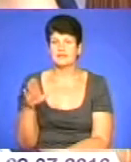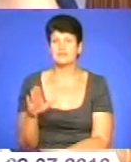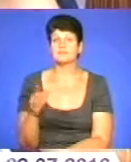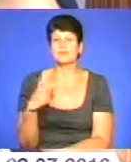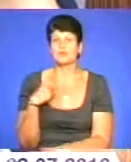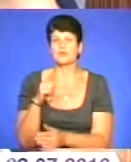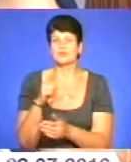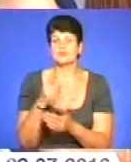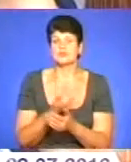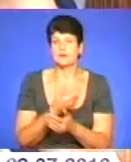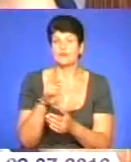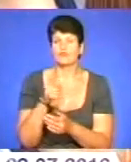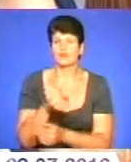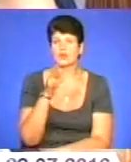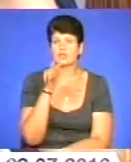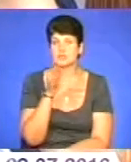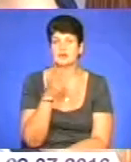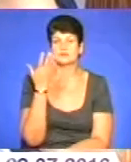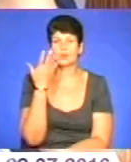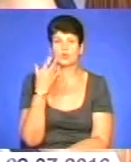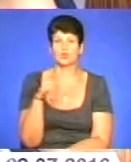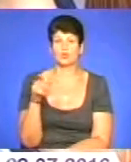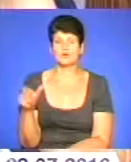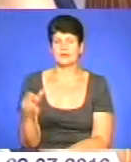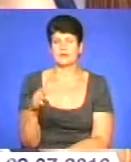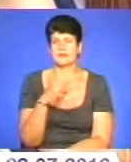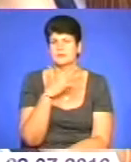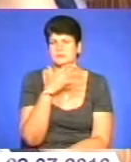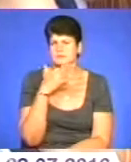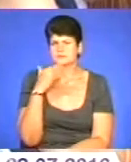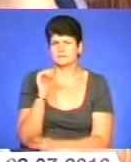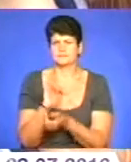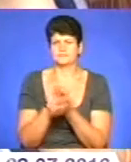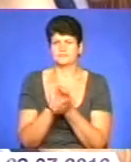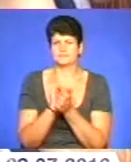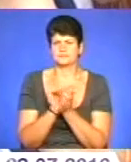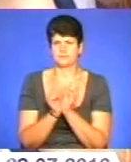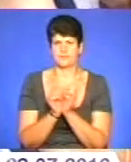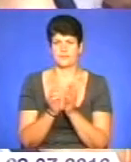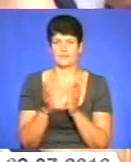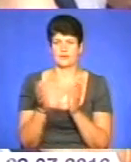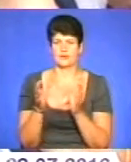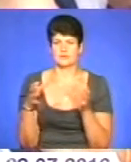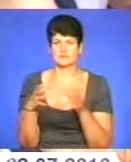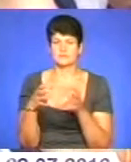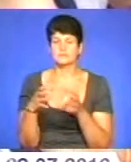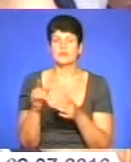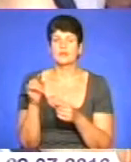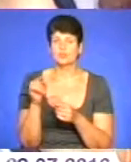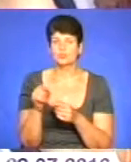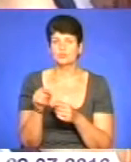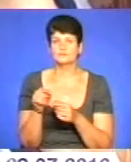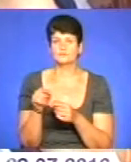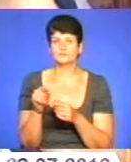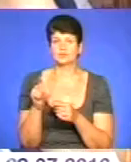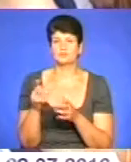людей, набагато більша щільність людей, ніж навіть 10 років тому. Тому